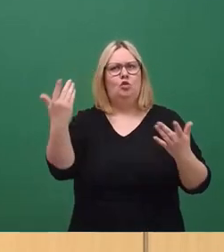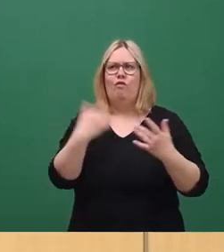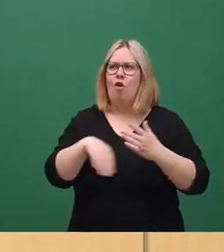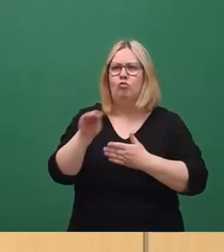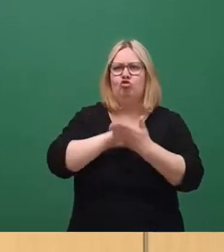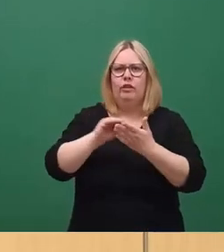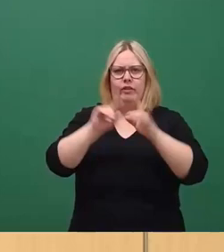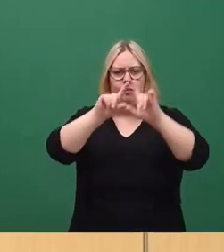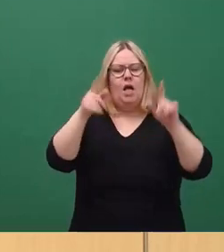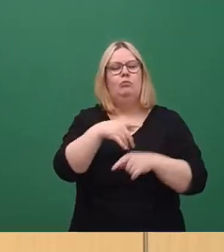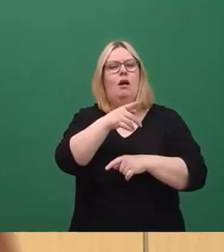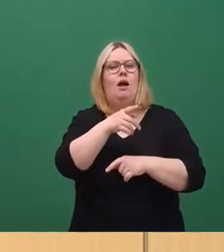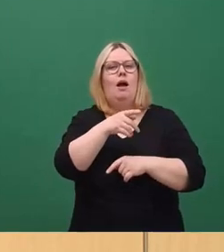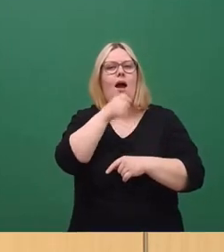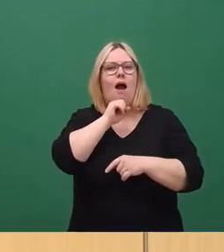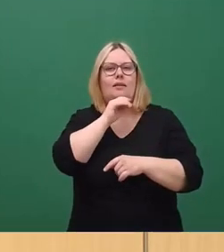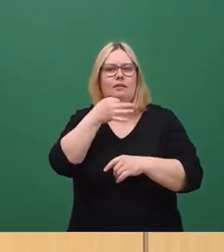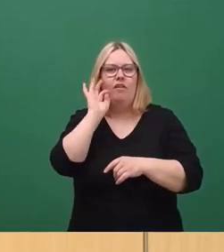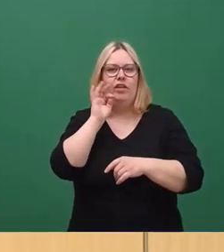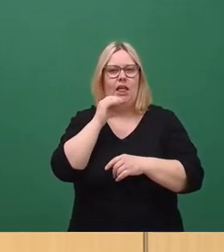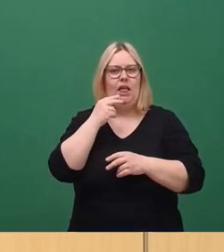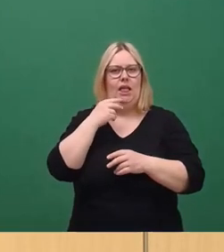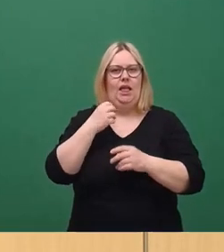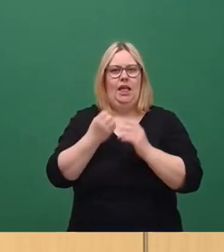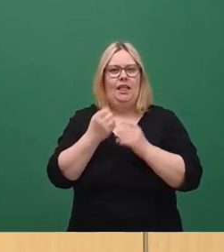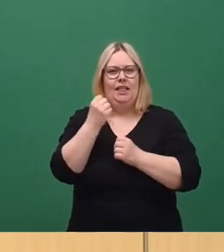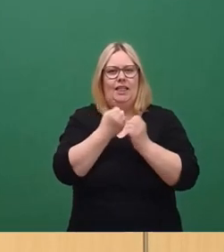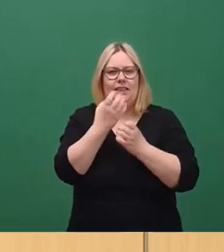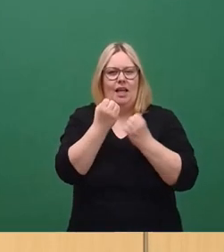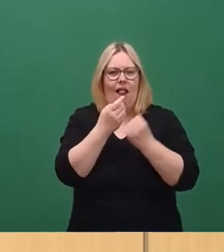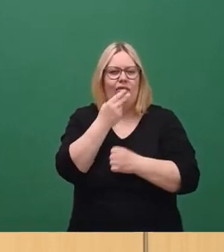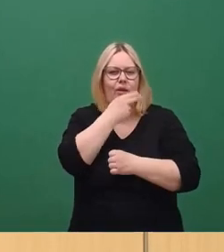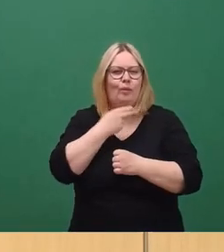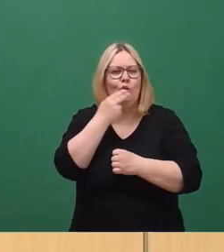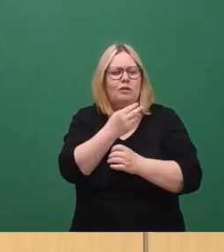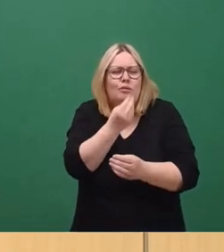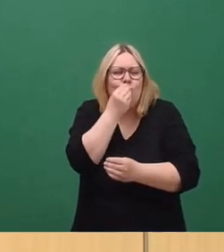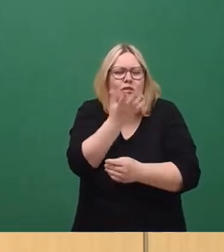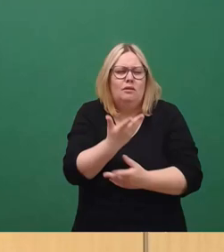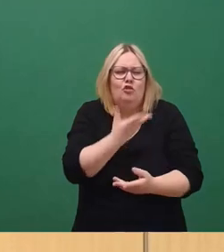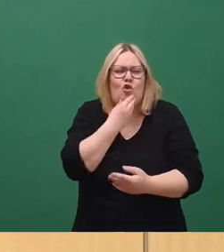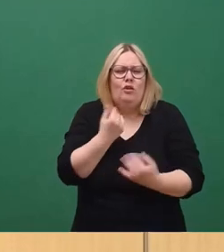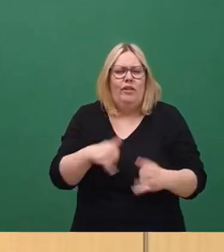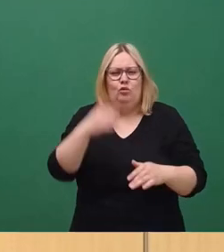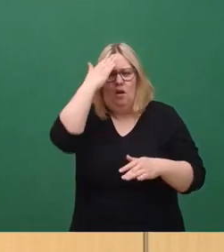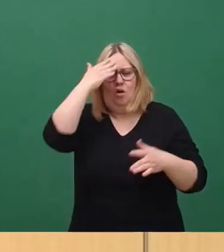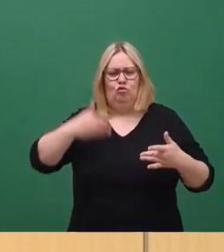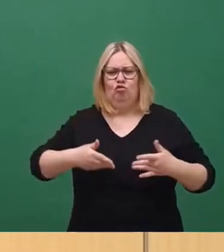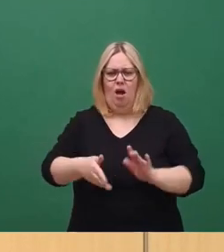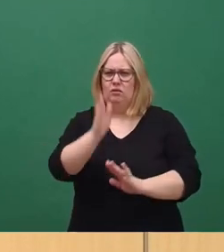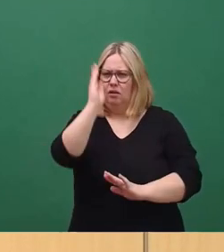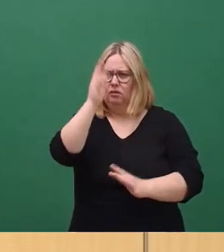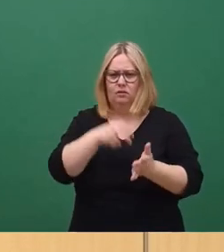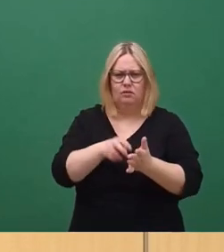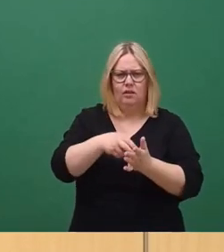des Eiscafés Kristall zum Beispiel, sehr bunt, wer sich erinnert, das hatte eine Qualität. Und wer an die Hauptstraße weiter nach hinten geht, frühere